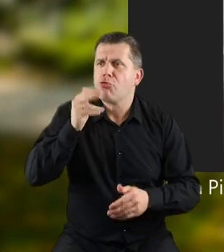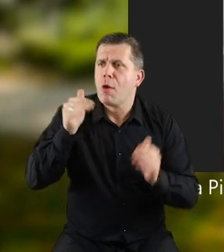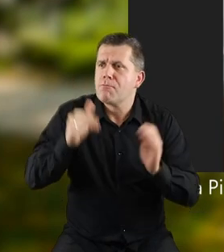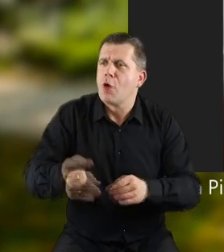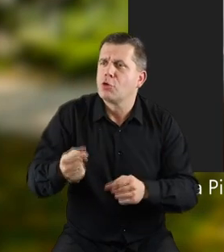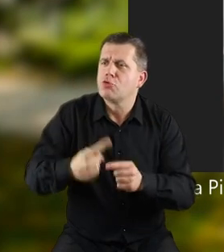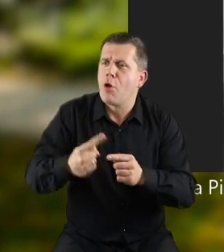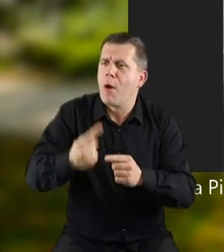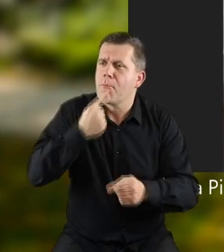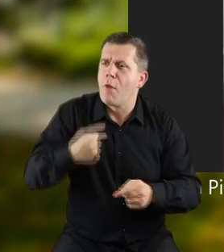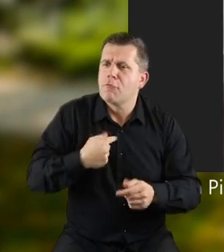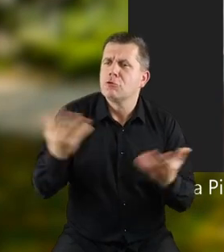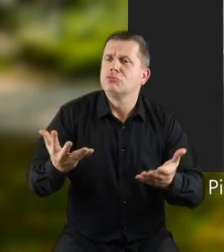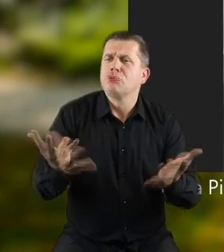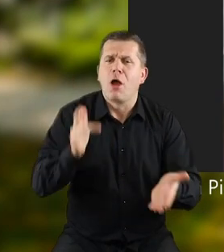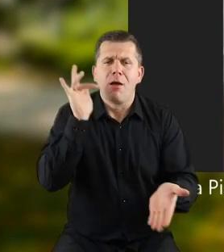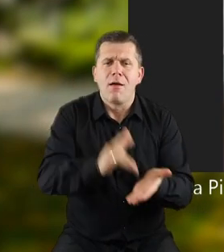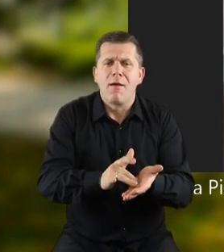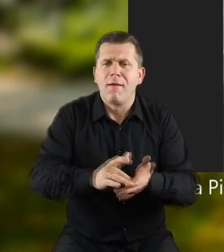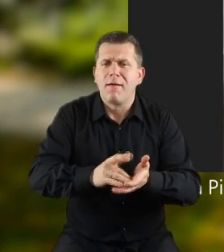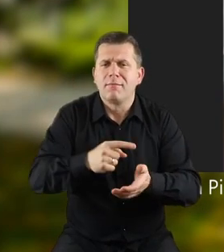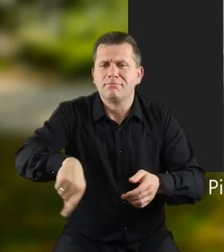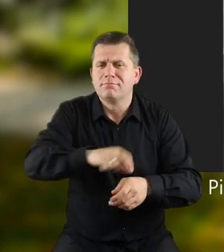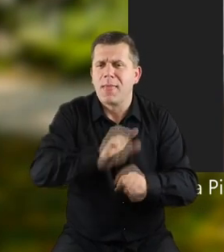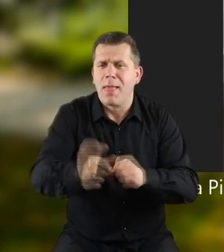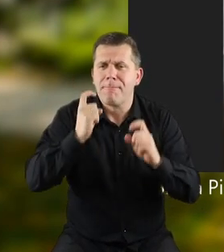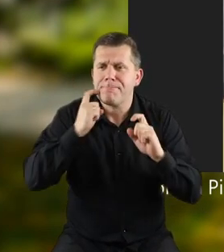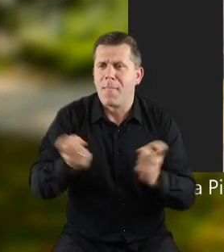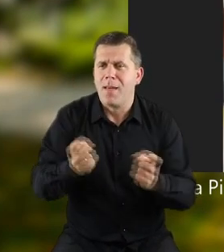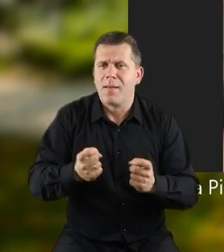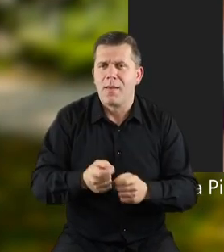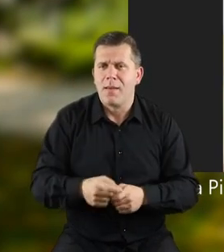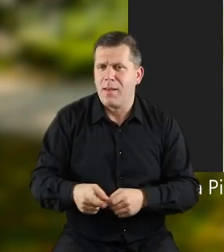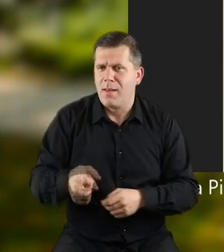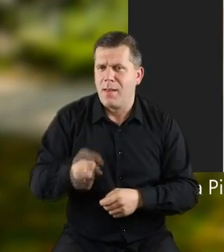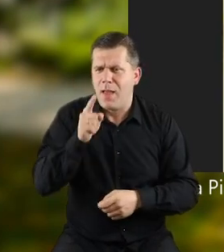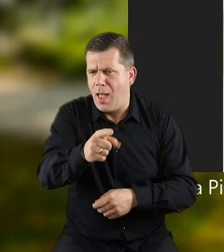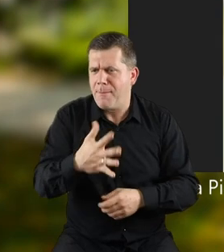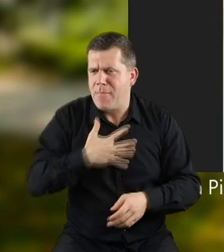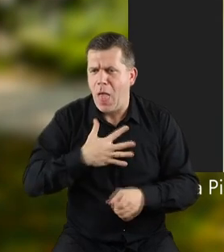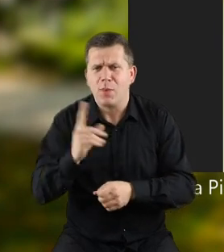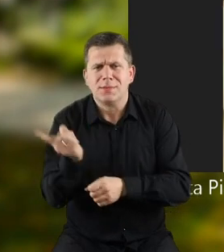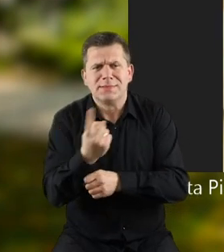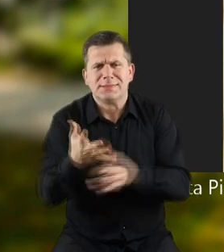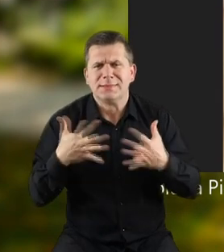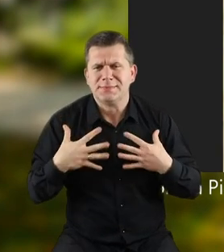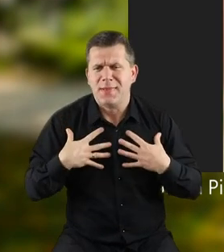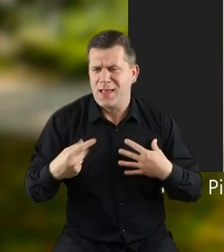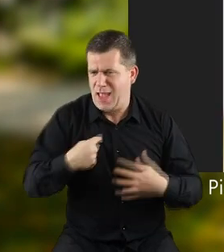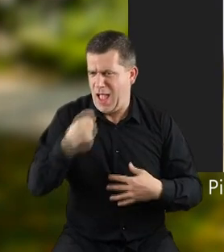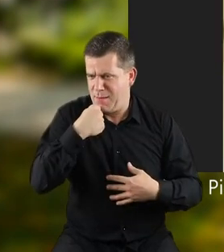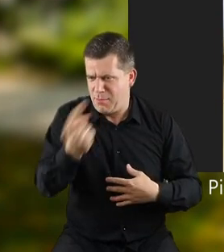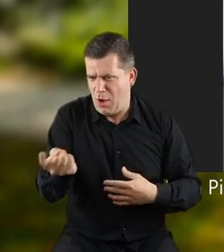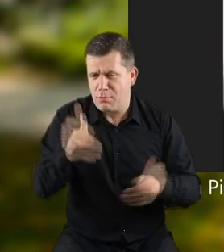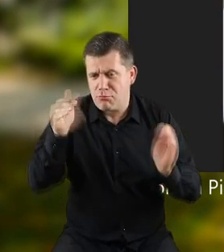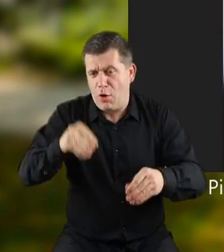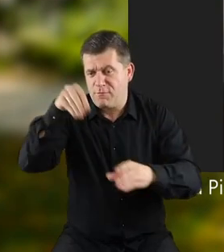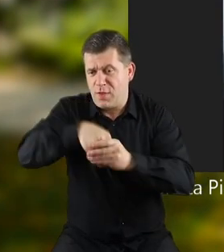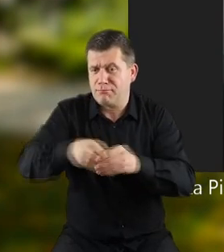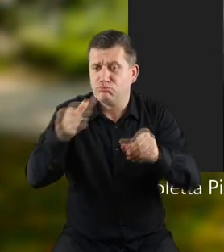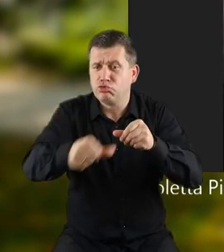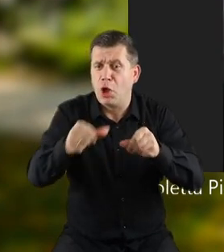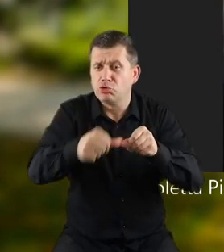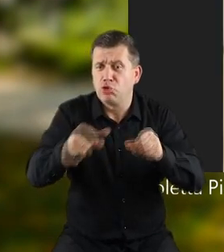Kto może mi podpowiedzieć, gdzie zdarzają się bajki? Miały mi spać, ale powiem, może w